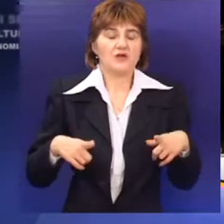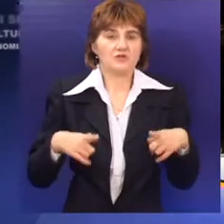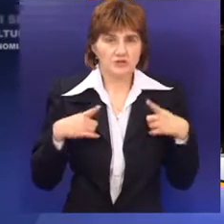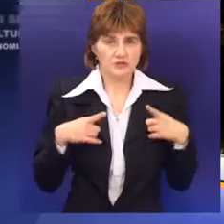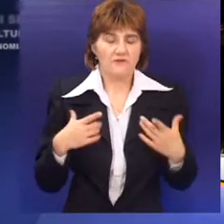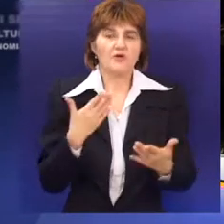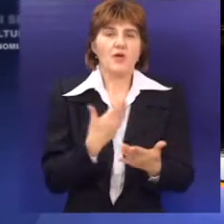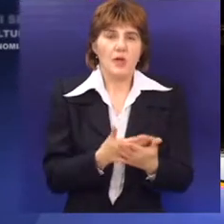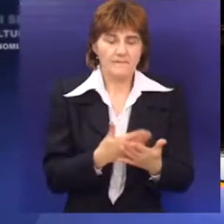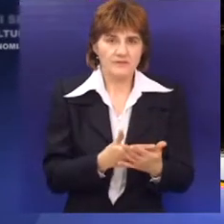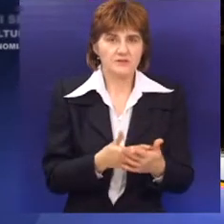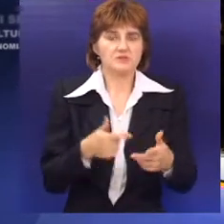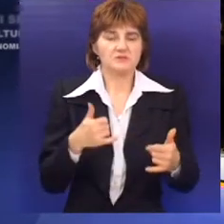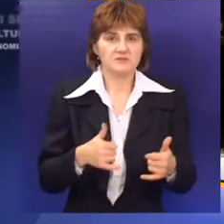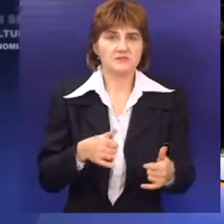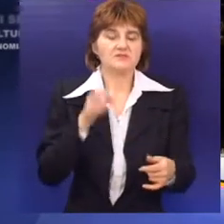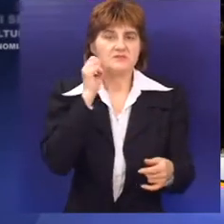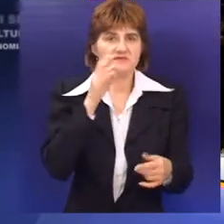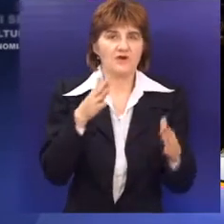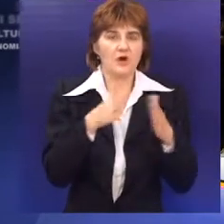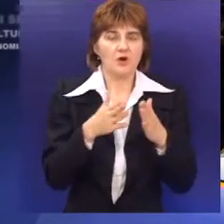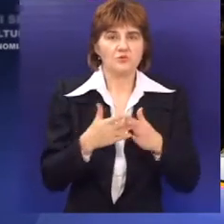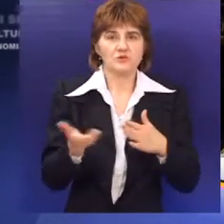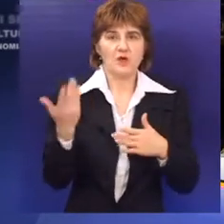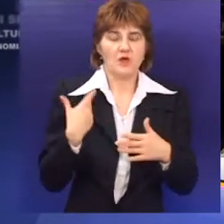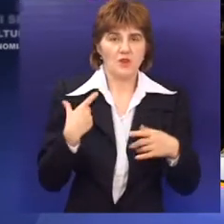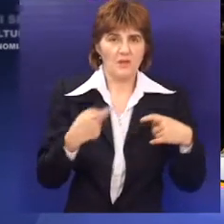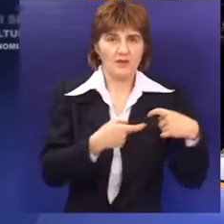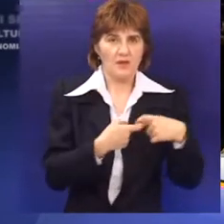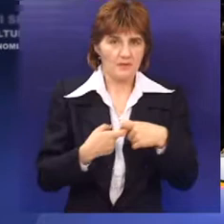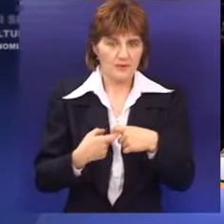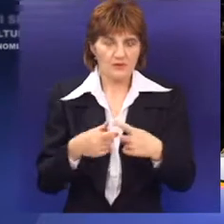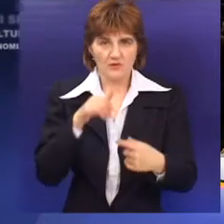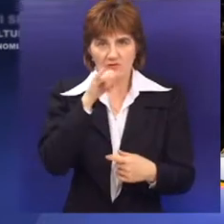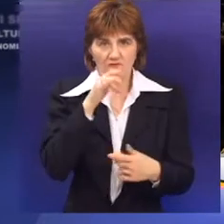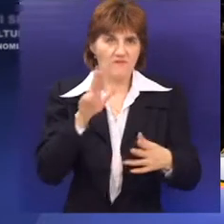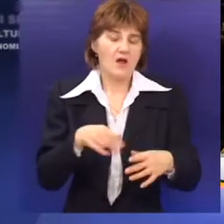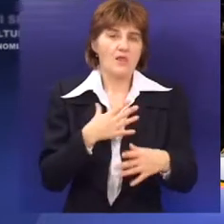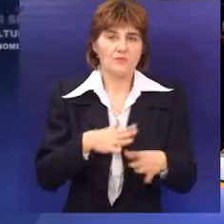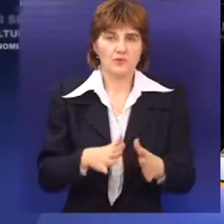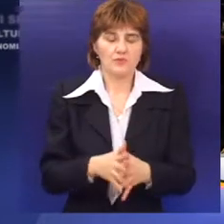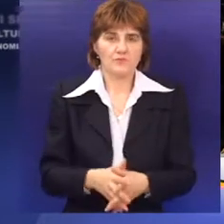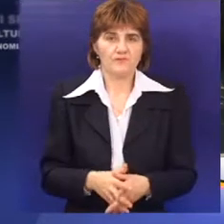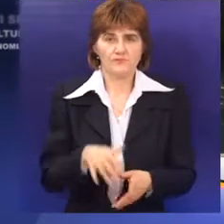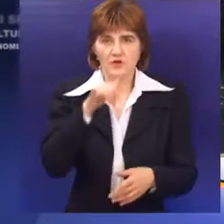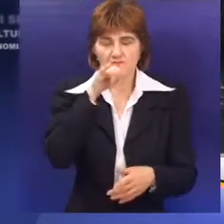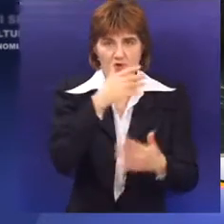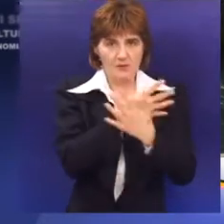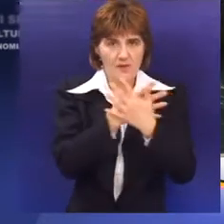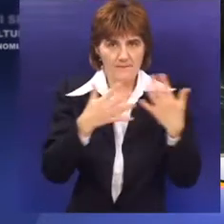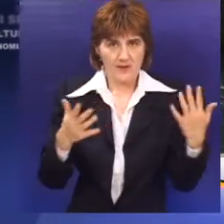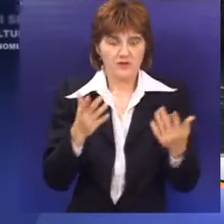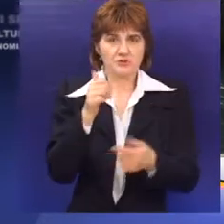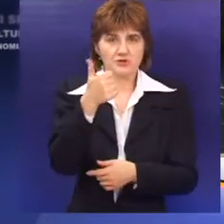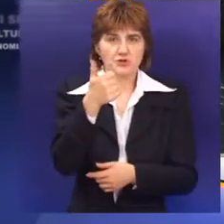lakši u ovom nasilju? Biće, zato što će sad svaka kuća dobiti svoj priključak i imat ćemo vodu. Hvala Bogu. Vodovodna